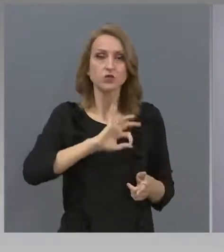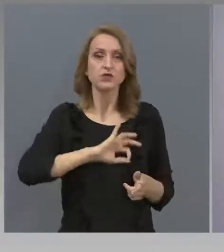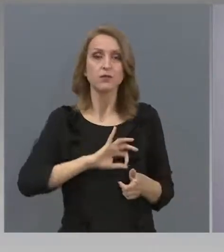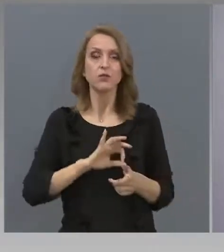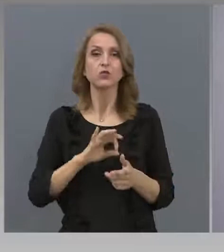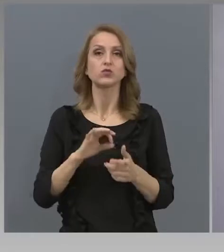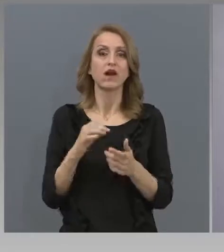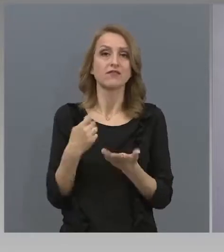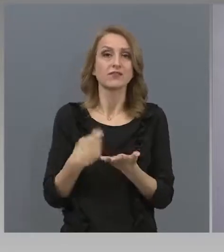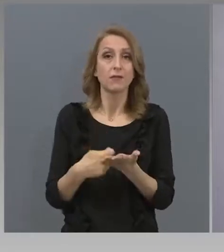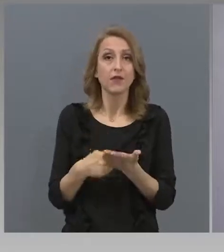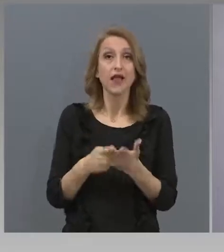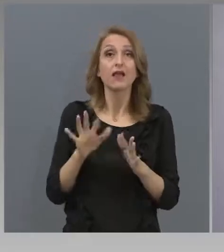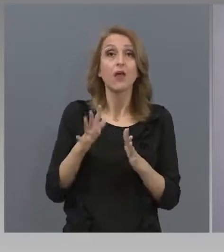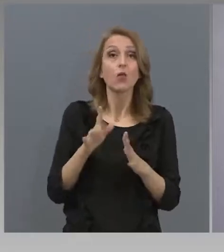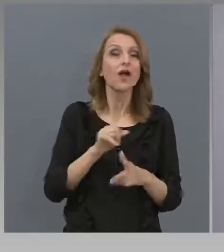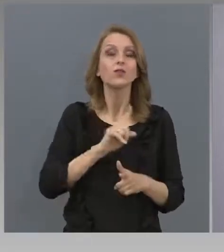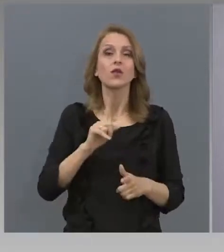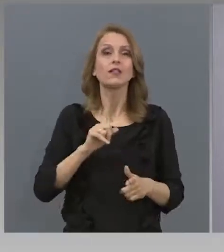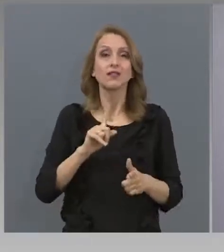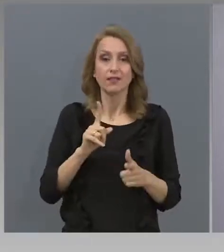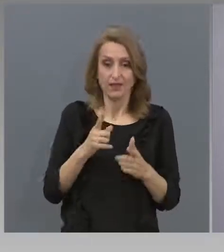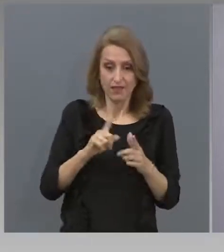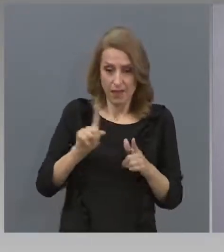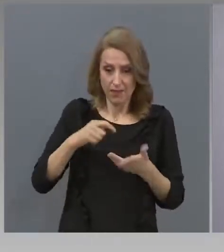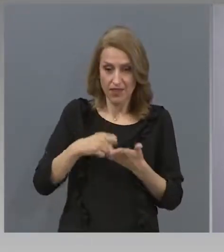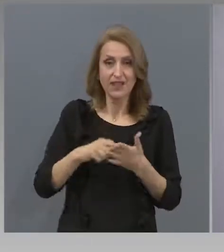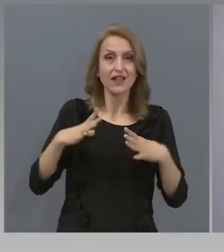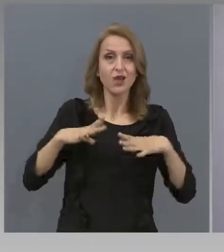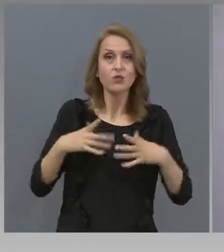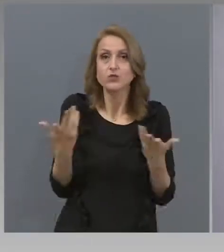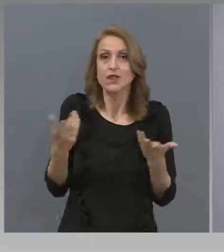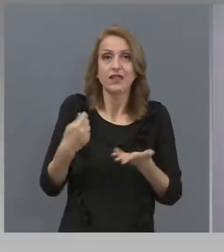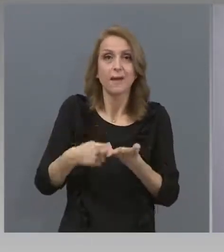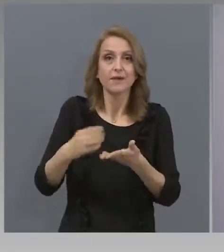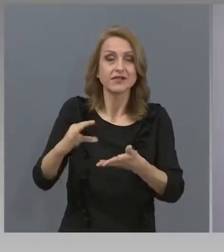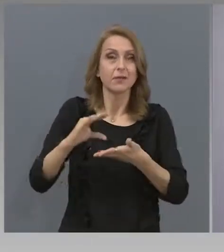някой е в неплатен отпуск. Това е неприятната ситуация за част от персонал.